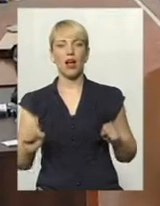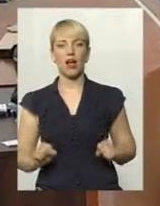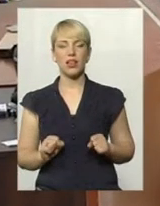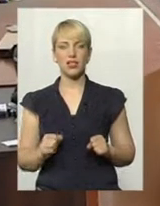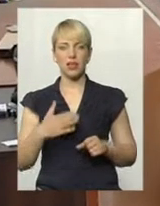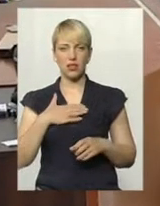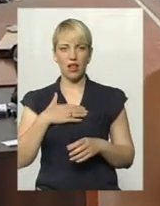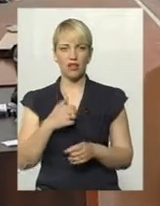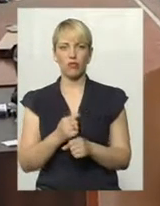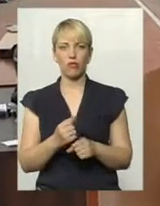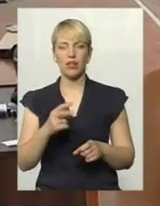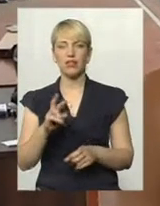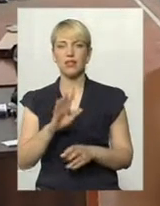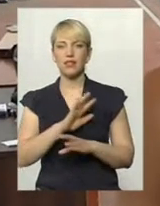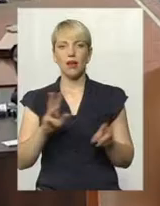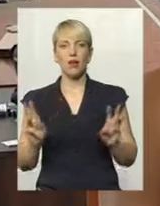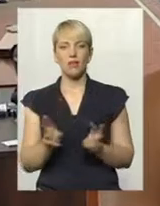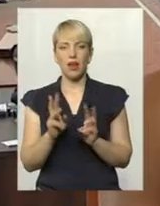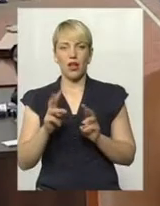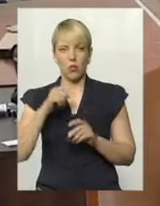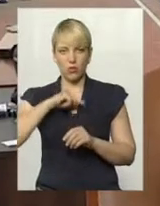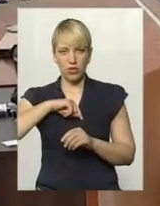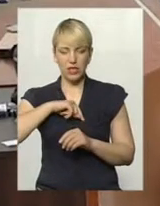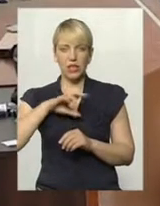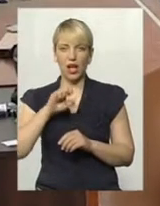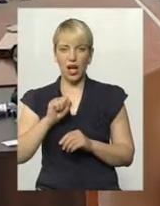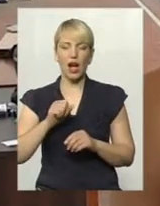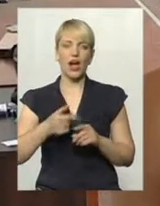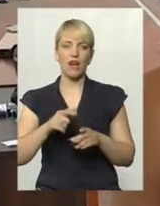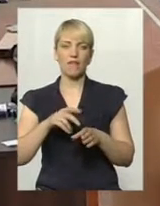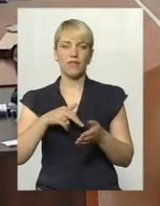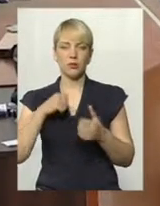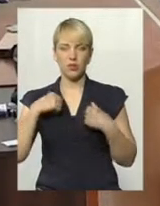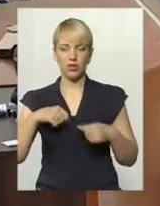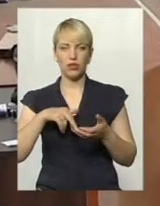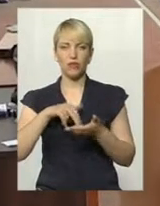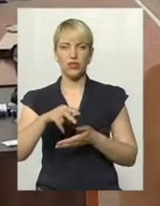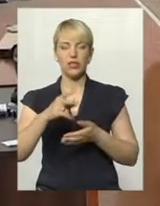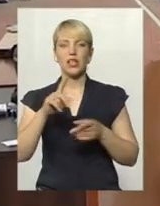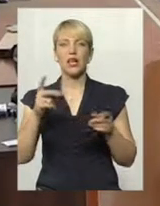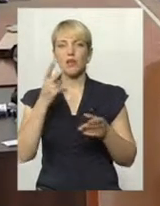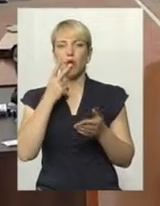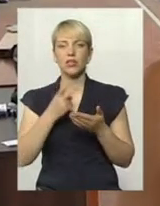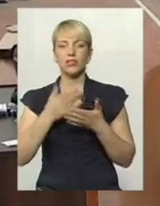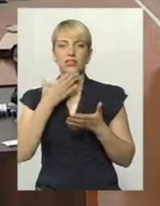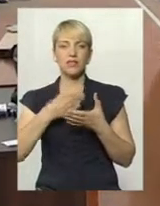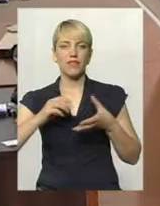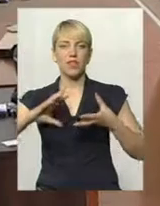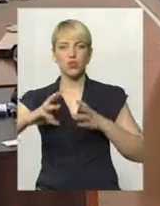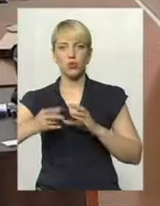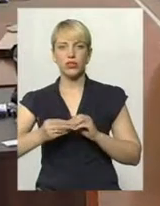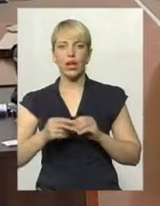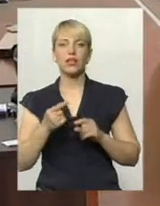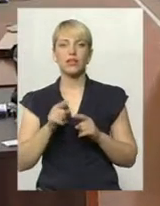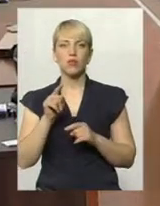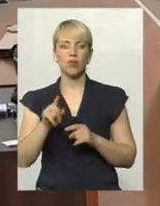налаштуватися, не перегоріти, а от спокійно вийти і дійсно виконати свою роботу, яку я можу, показати свій результат. І, певно,